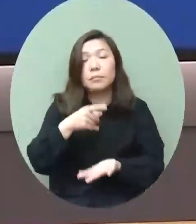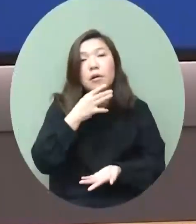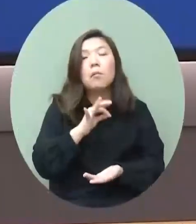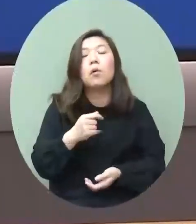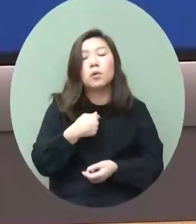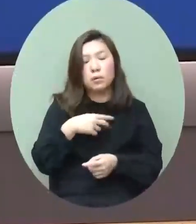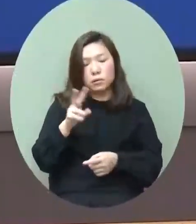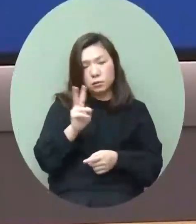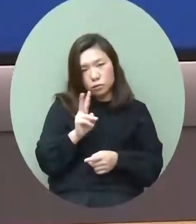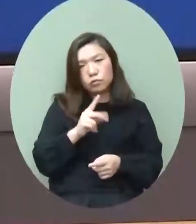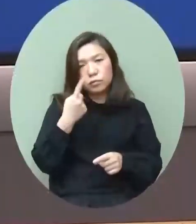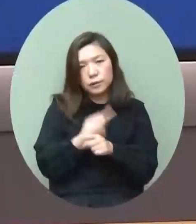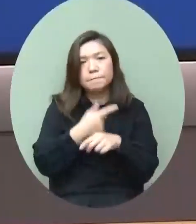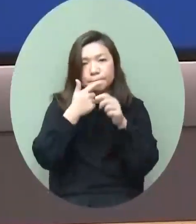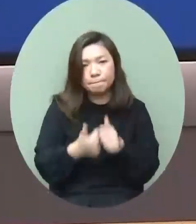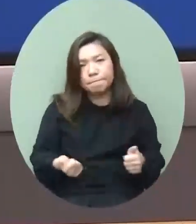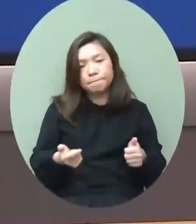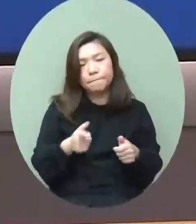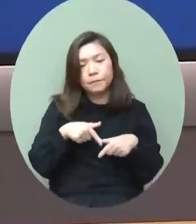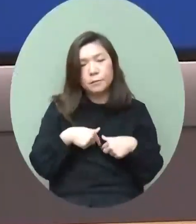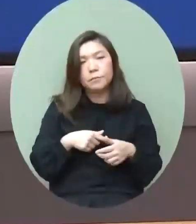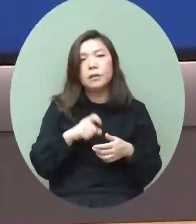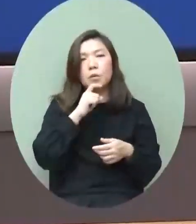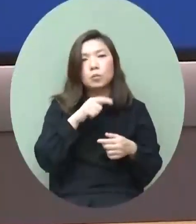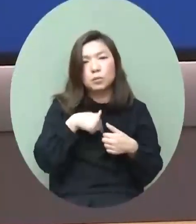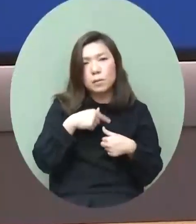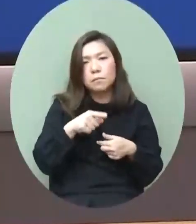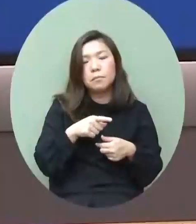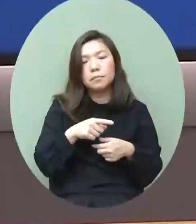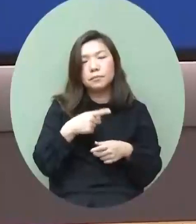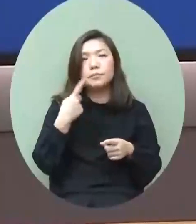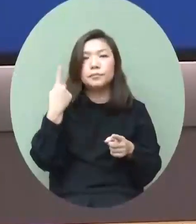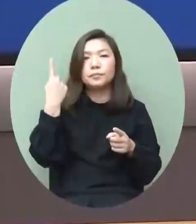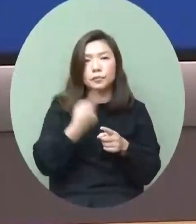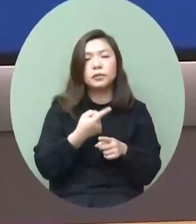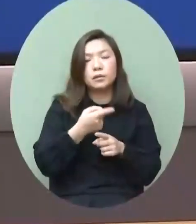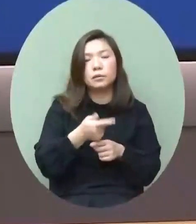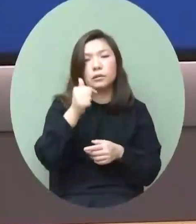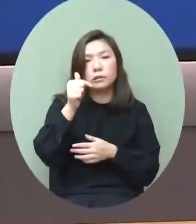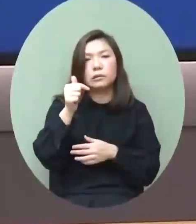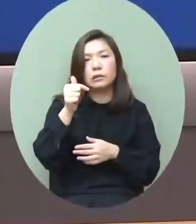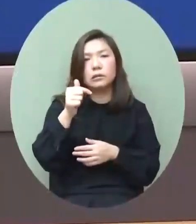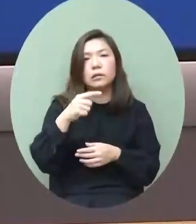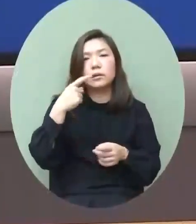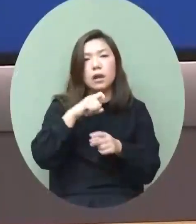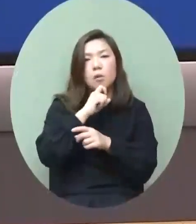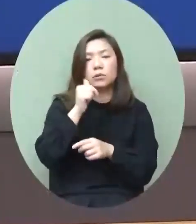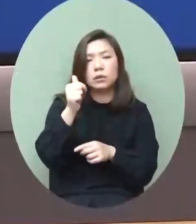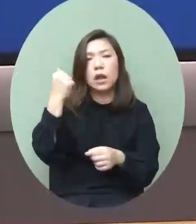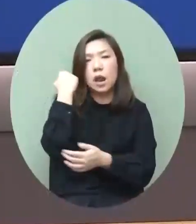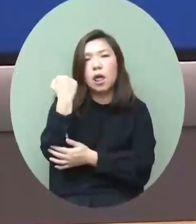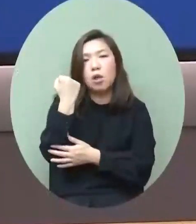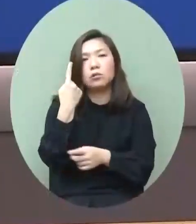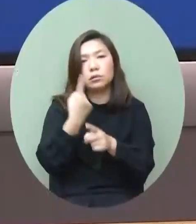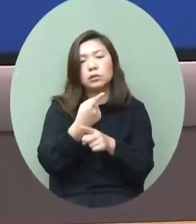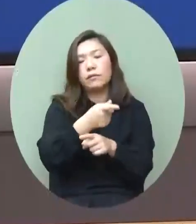向他們表示衷心的致謝因為有心已經是一個很正面很有正能量的舉措